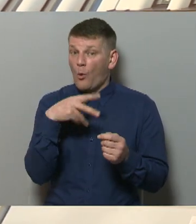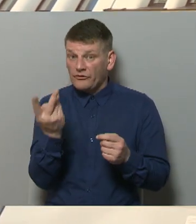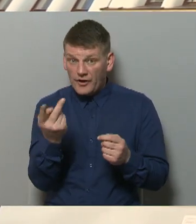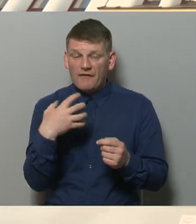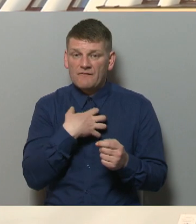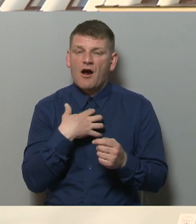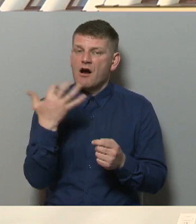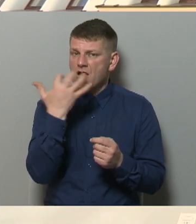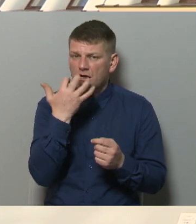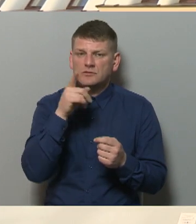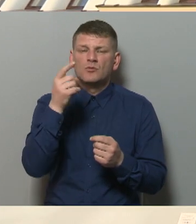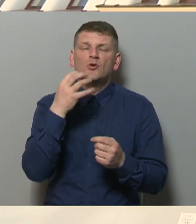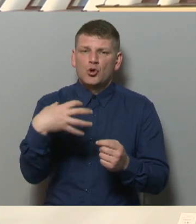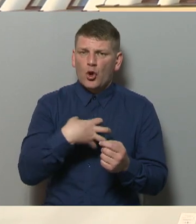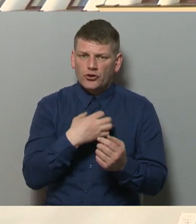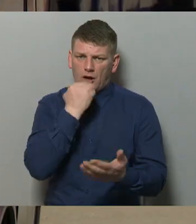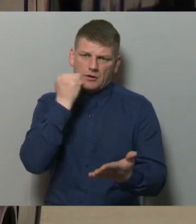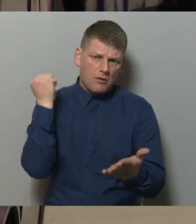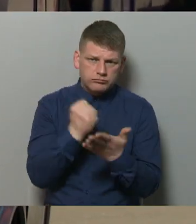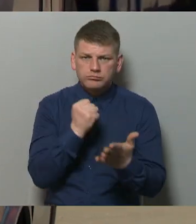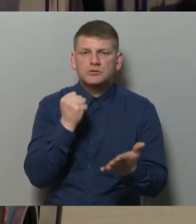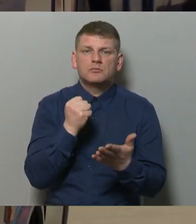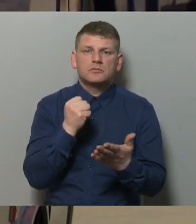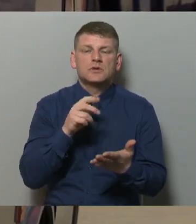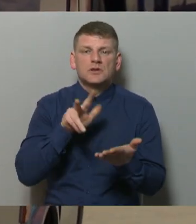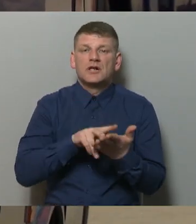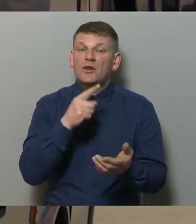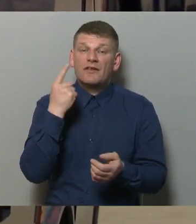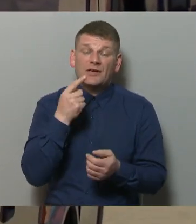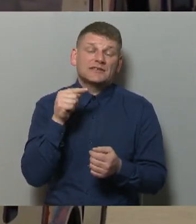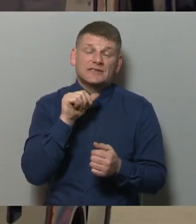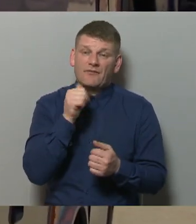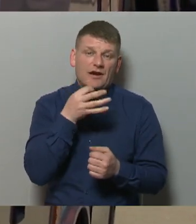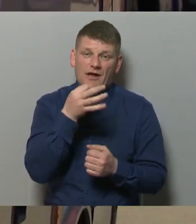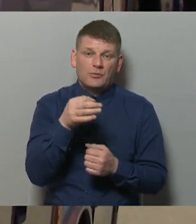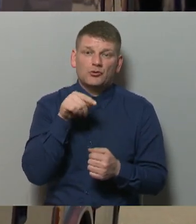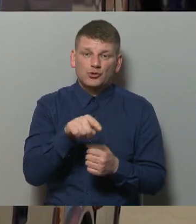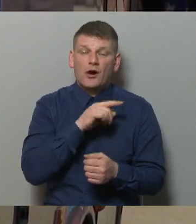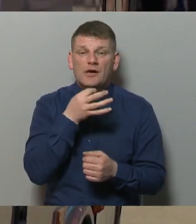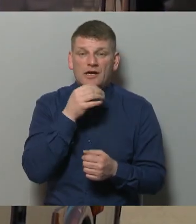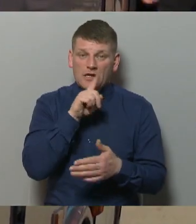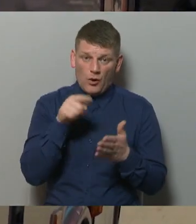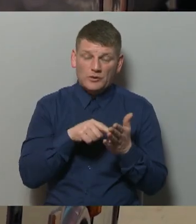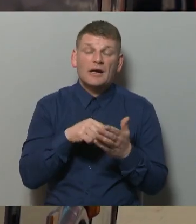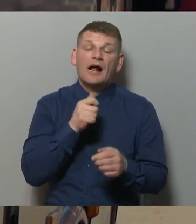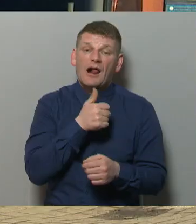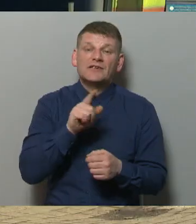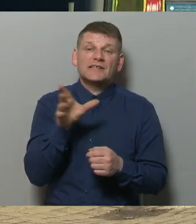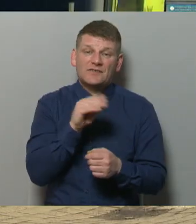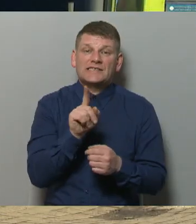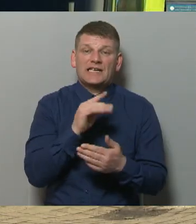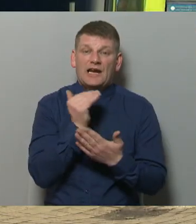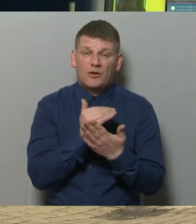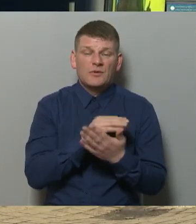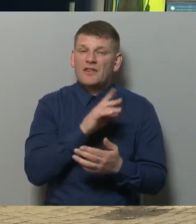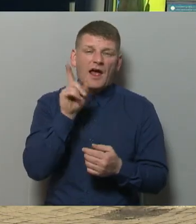ārvalstu notāra apstiprināt apastille? Uz šo jautājumu neviens tā arī nespēja atbildēt galvenais, ka viss ir likumīgi. Tomēr